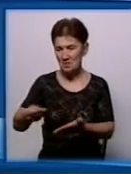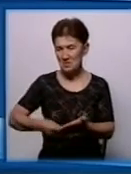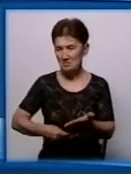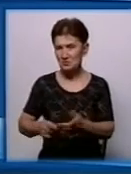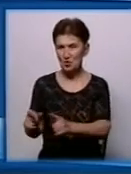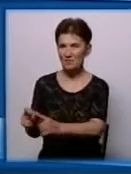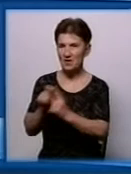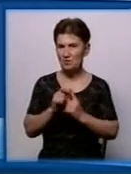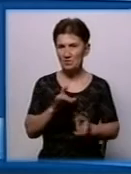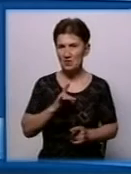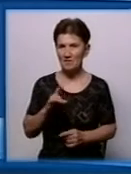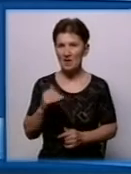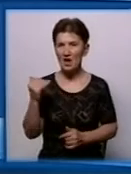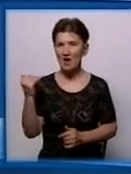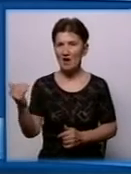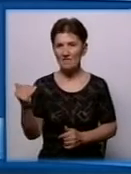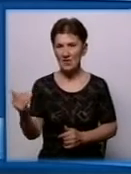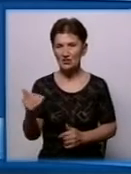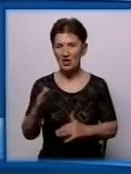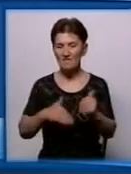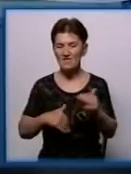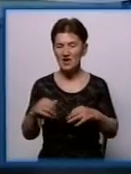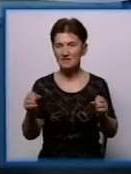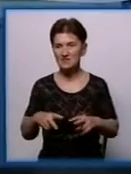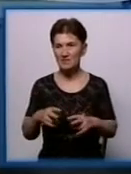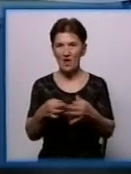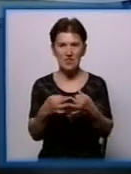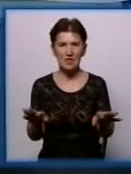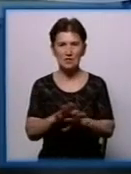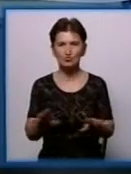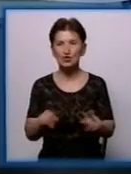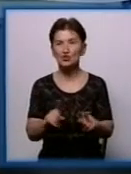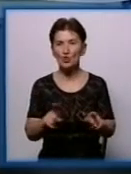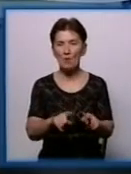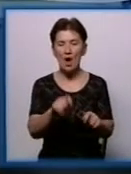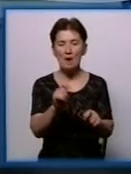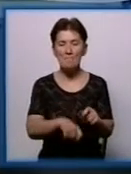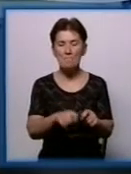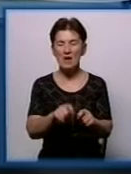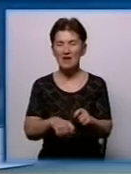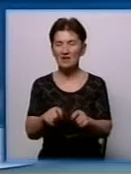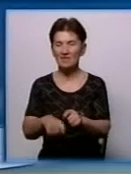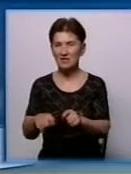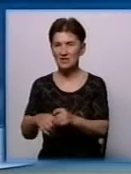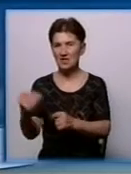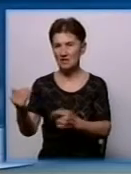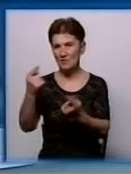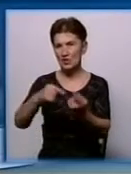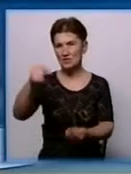ваших фахівців не допустили до об'єкту, аби перевірити ступінь його відповідності,